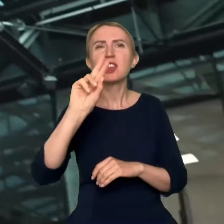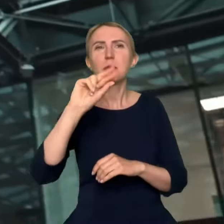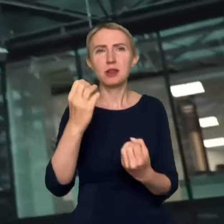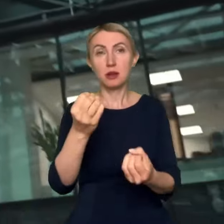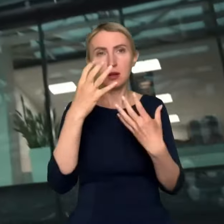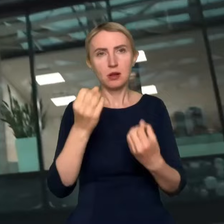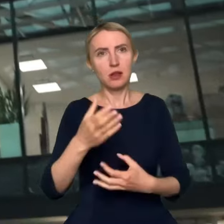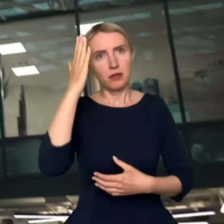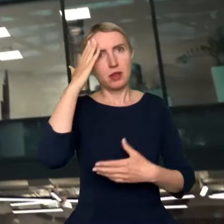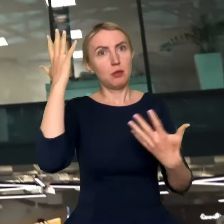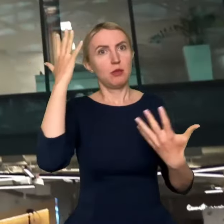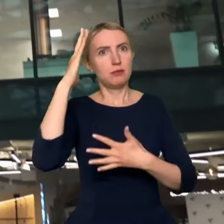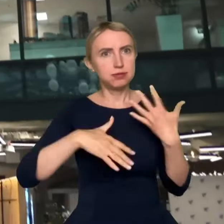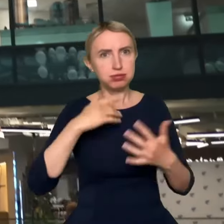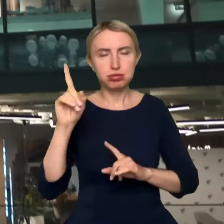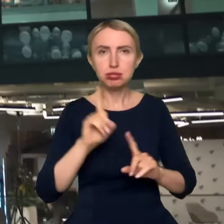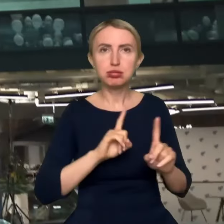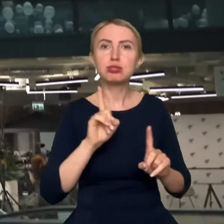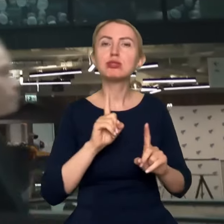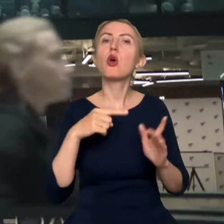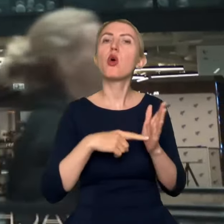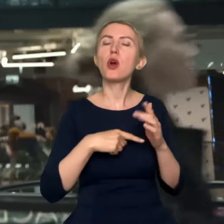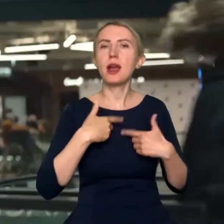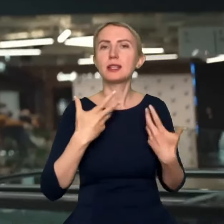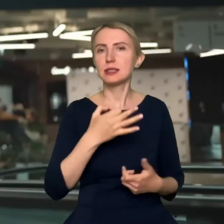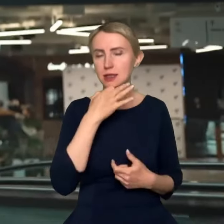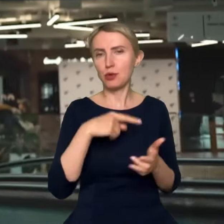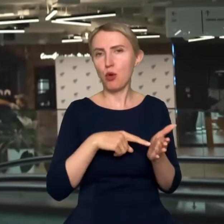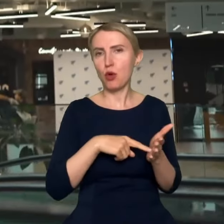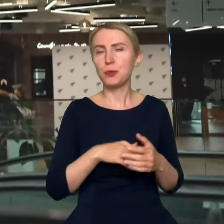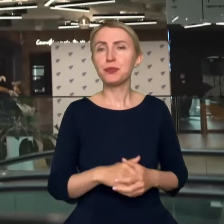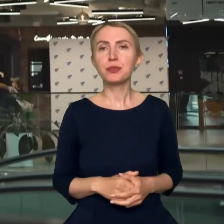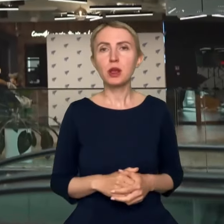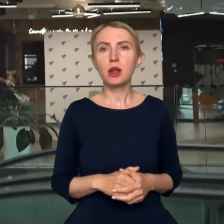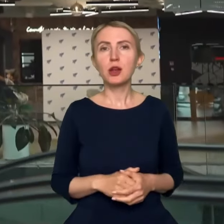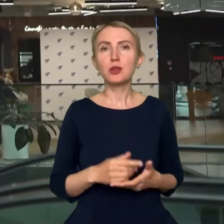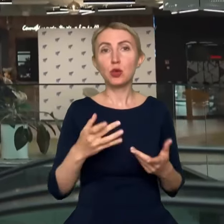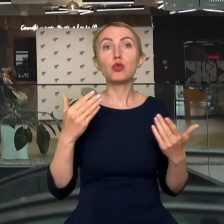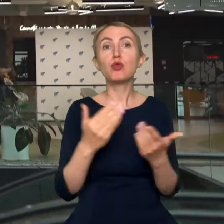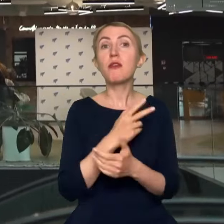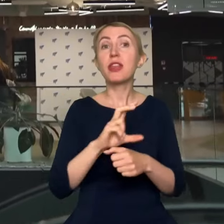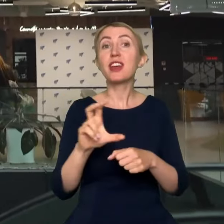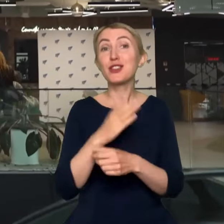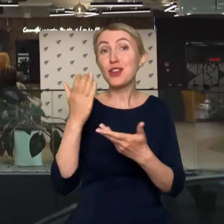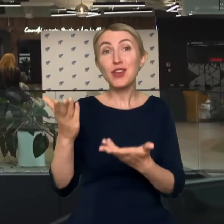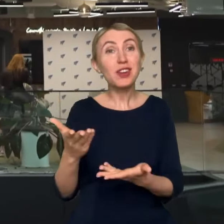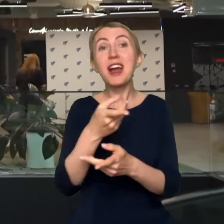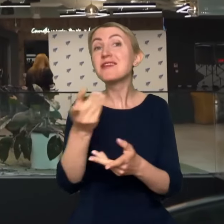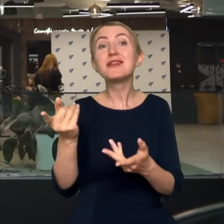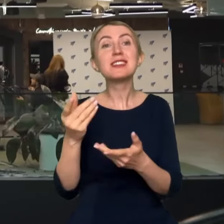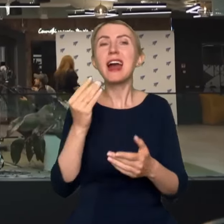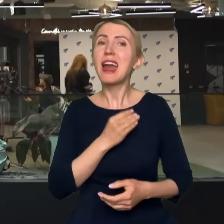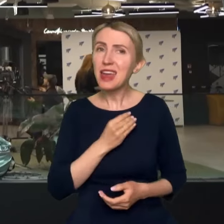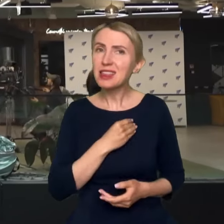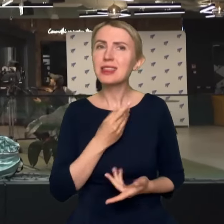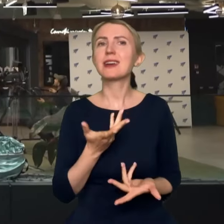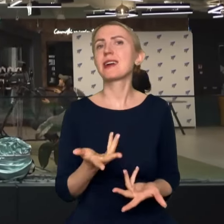co tam się dzieje czasami, prawda? I w tym kontekście o to zapytałem. To tutaj oko puszczam do nowych technologii. Jak wy sobie z tą etyką i z tym